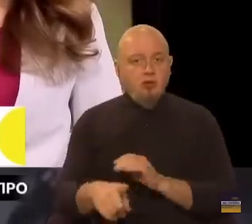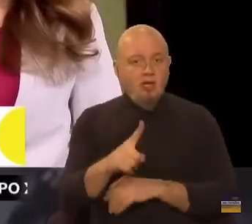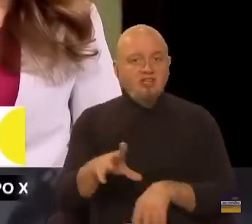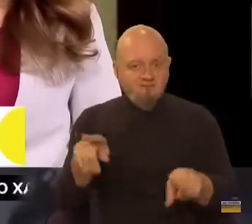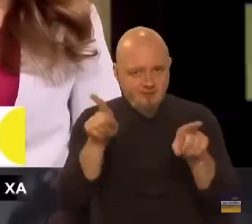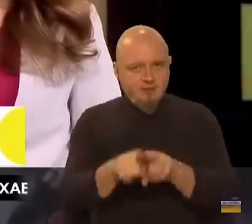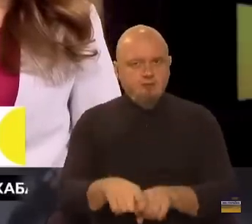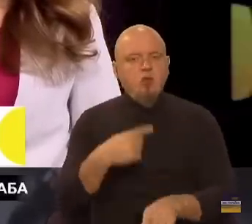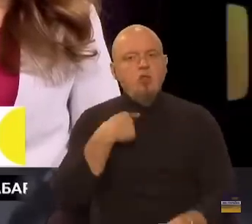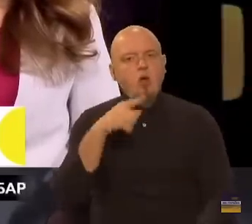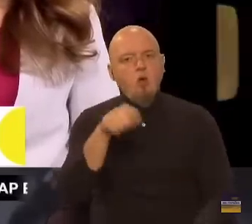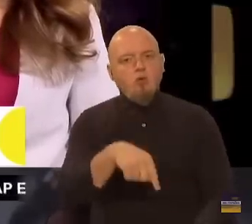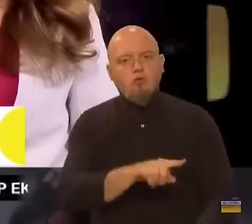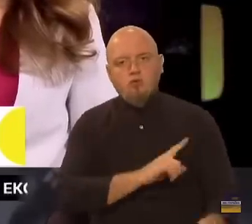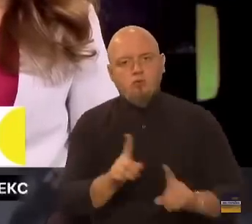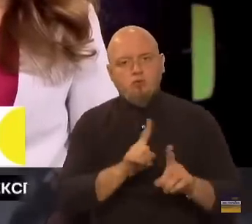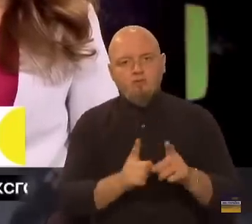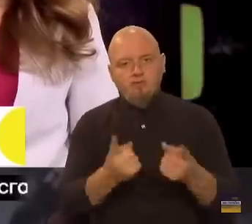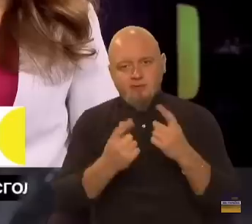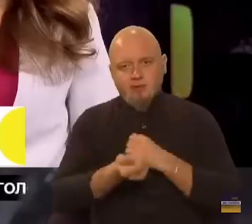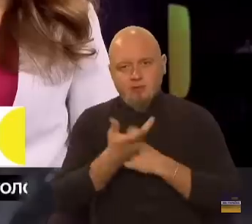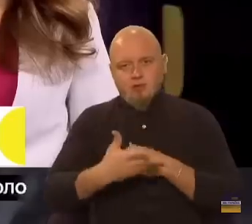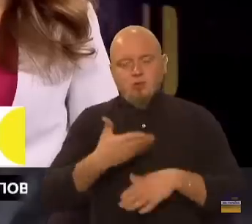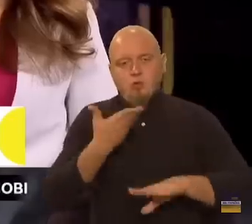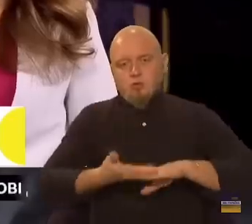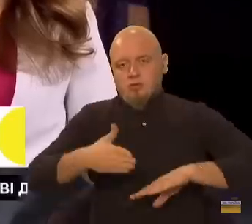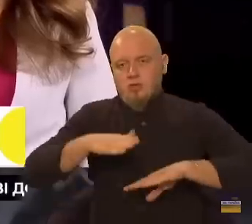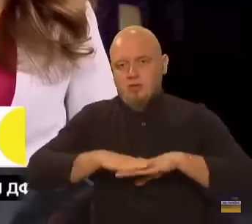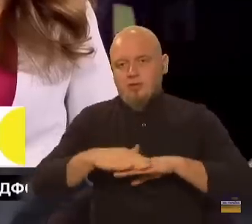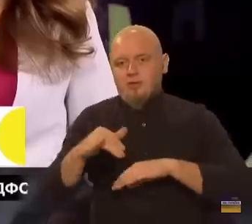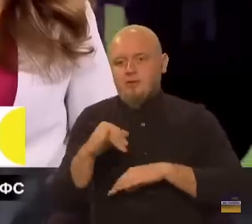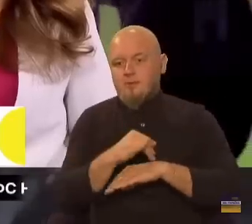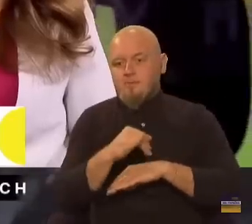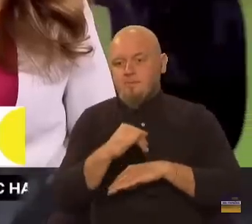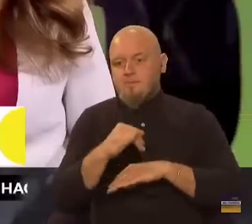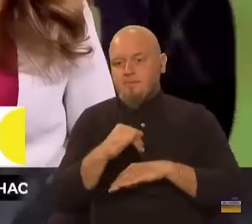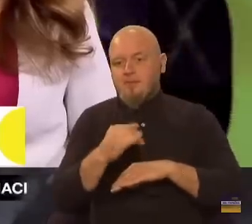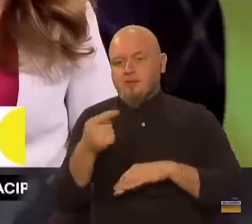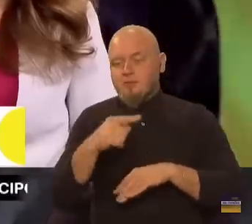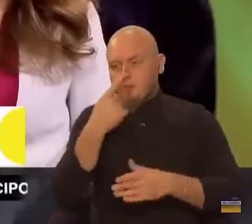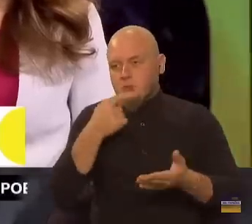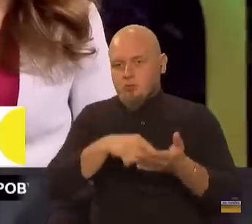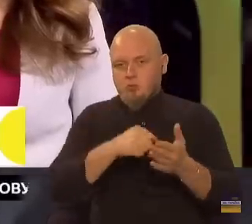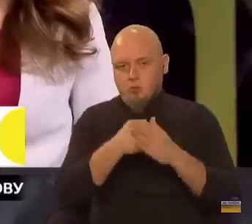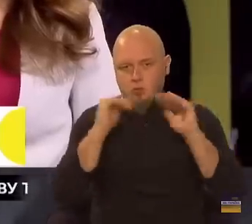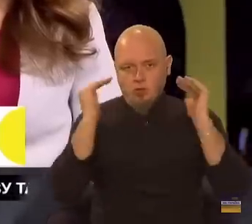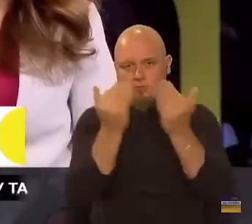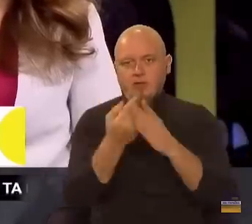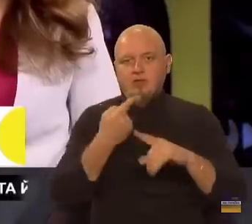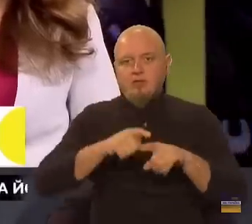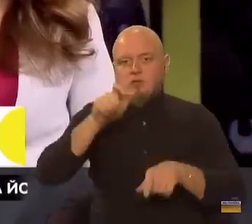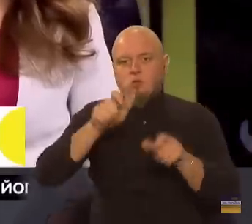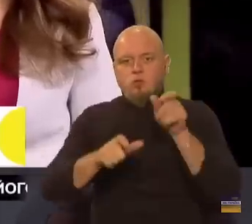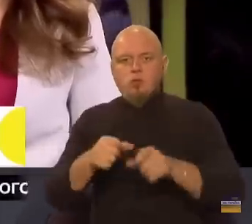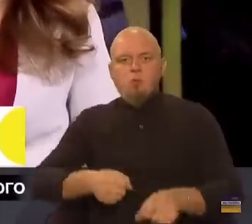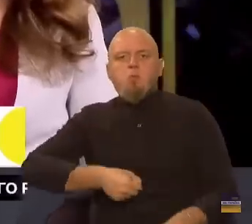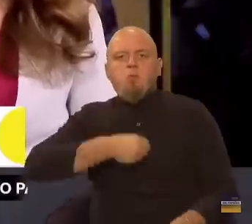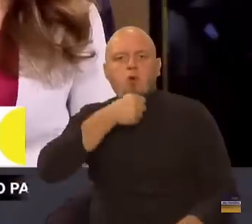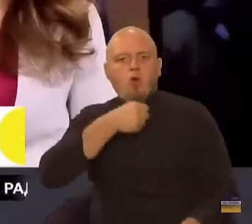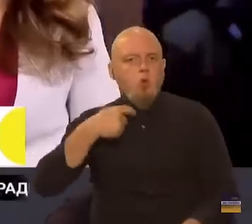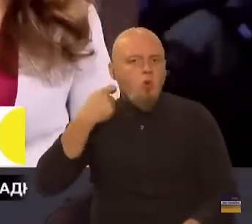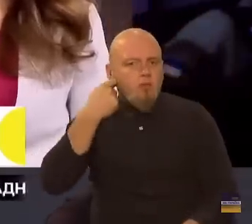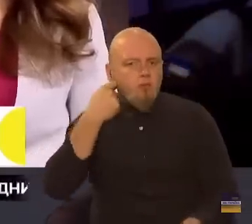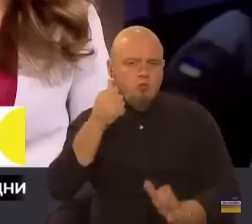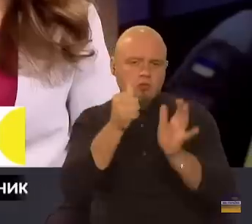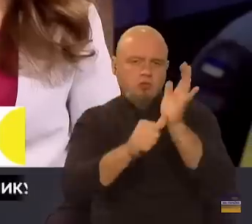але все рівно наголошую, що велика кількість ускладнень і саме потрапляють до реанімації це люди похилого віку,